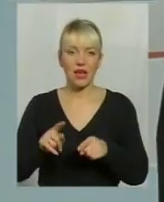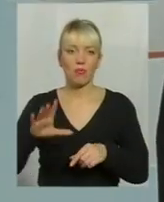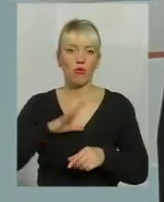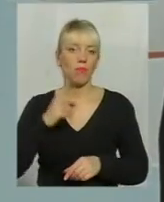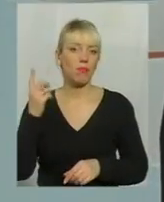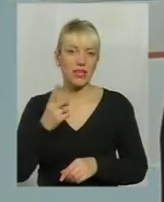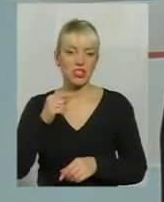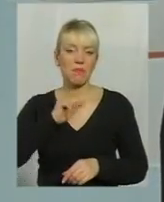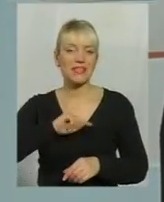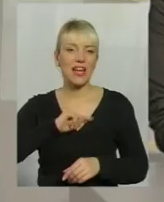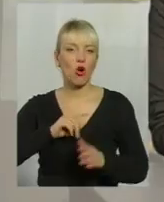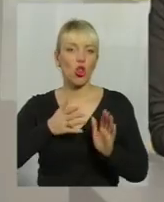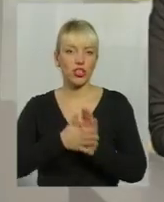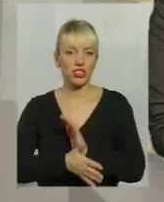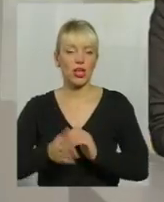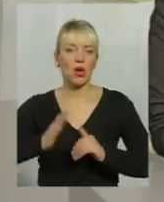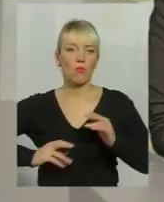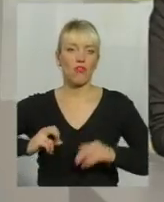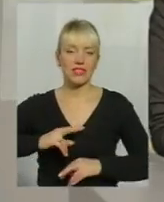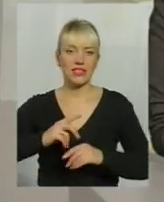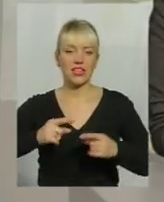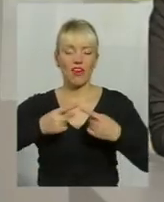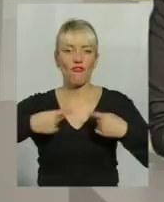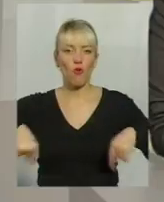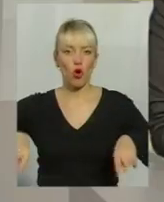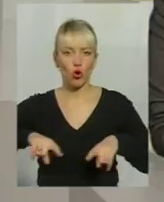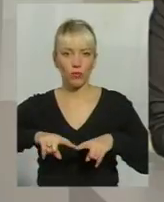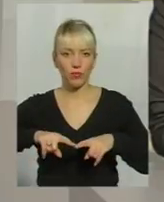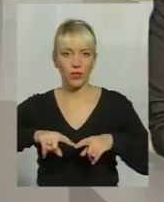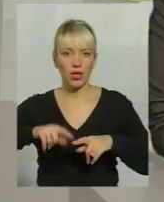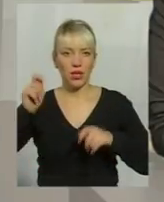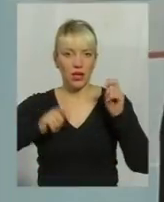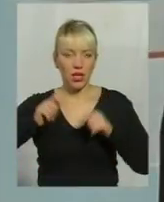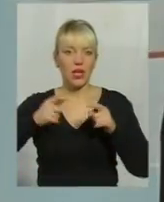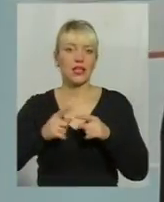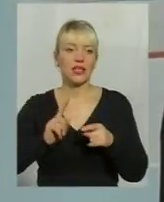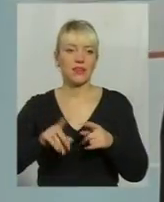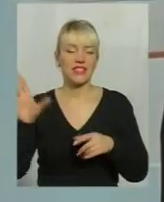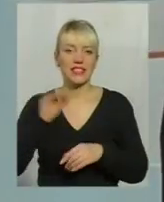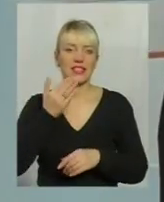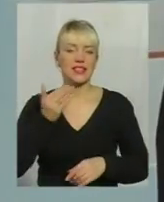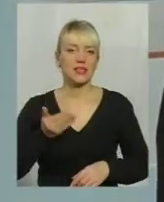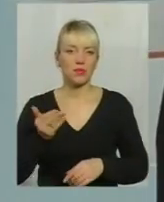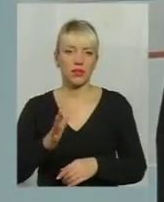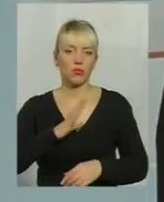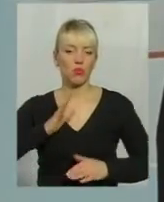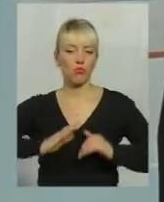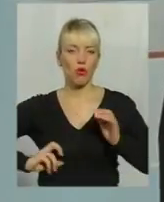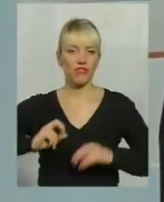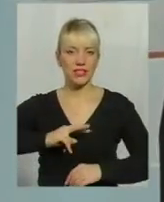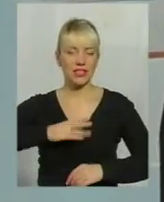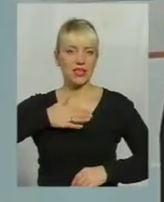психологічний професійний форум. Професійний, суто через те, що всі спікери були професійними